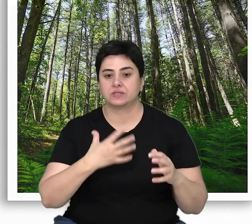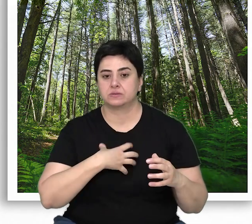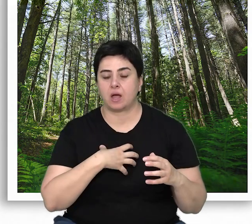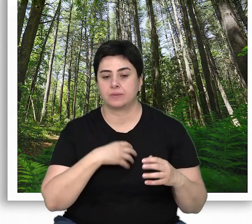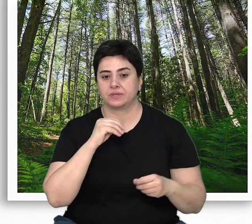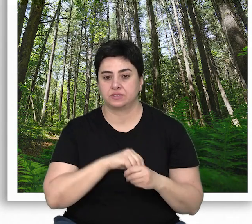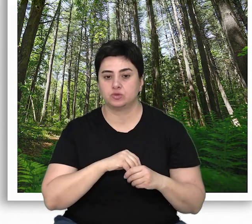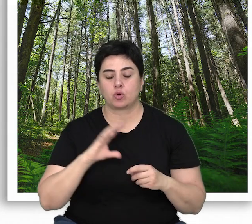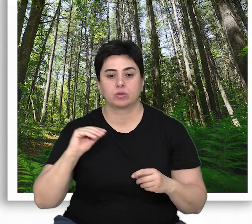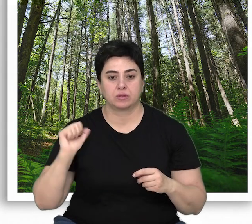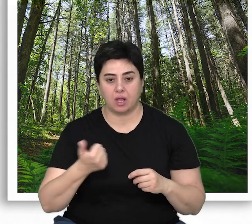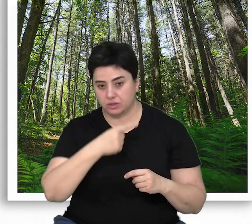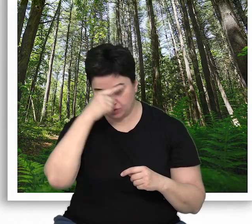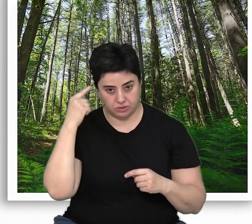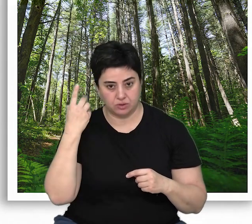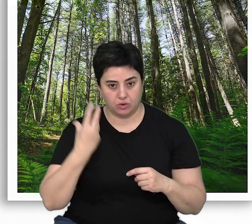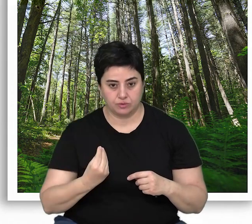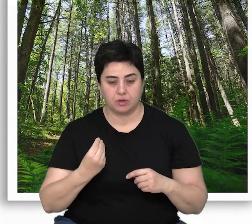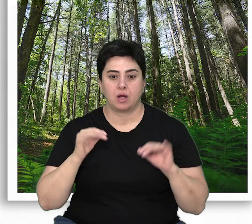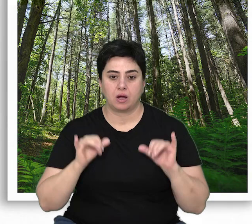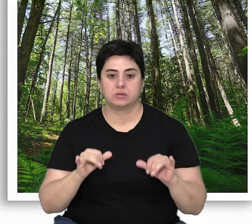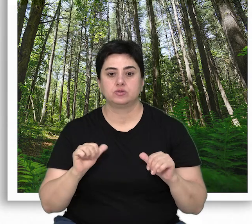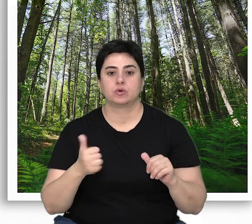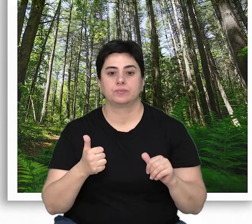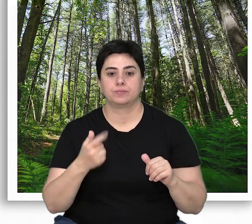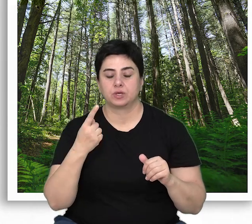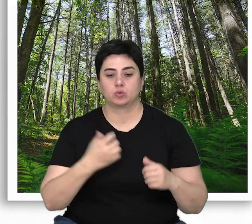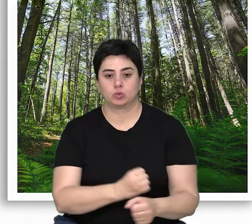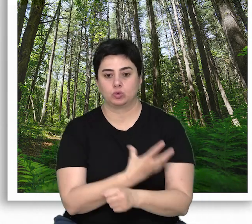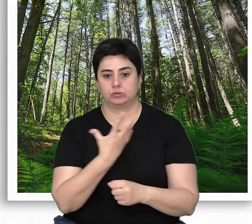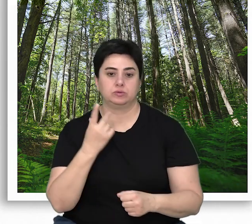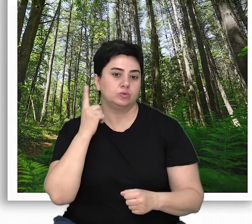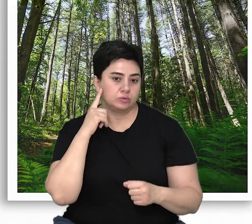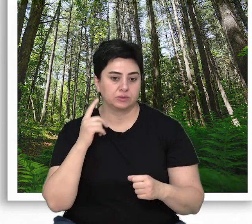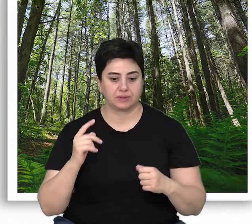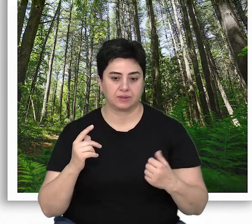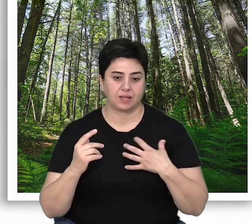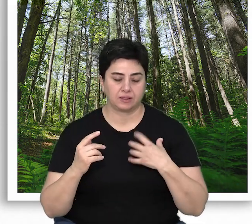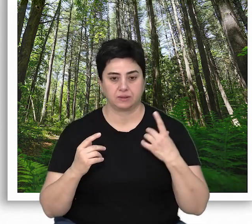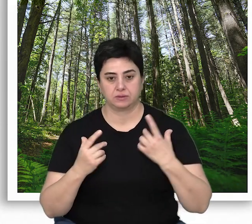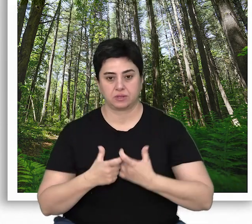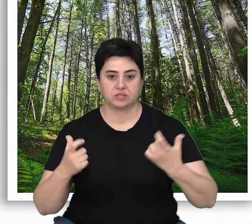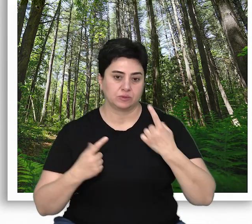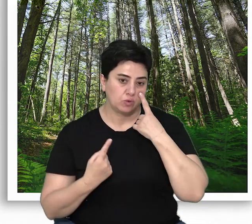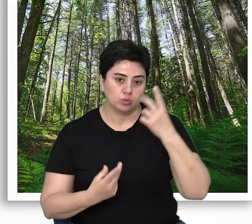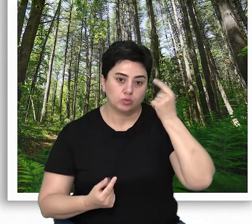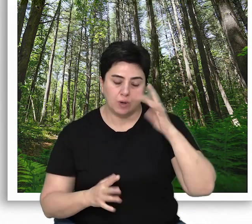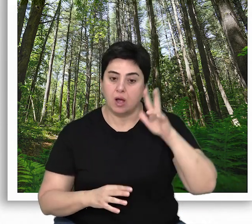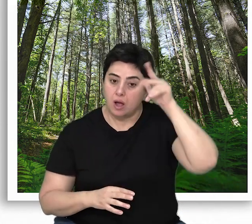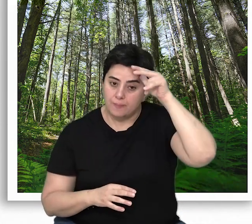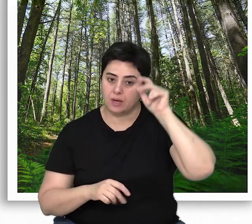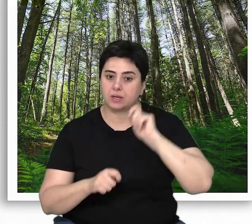ormanlara sahip olmanın genetik kazanımların yanında çok önemli bir gurur ve prestij kaynağı olduğu unutulmamalıdır.